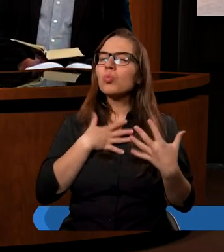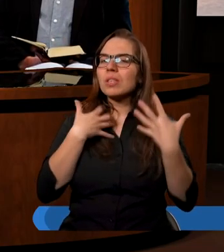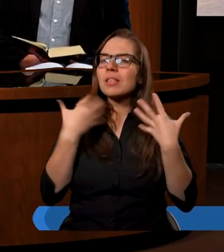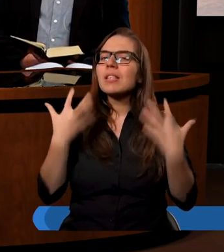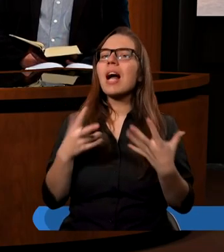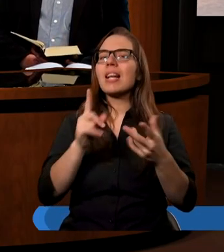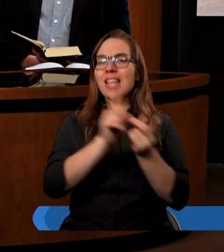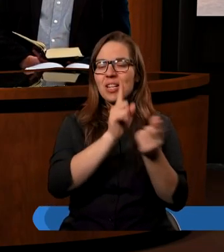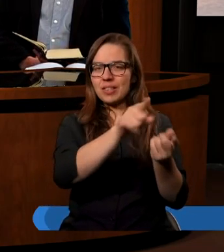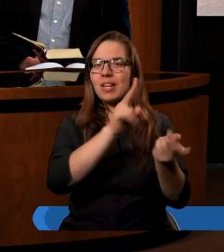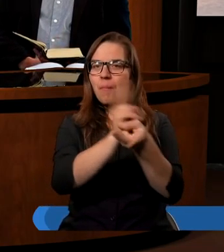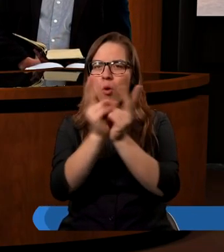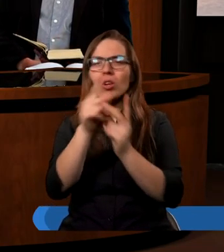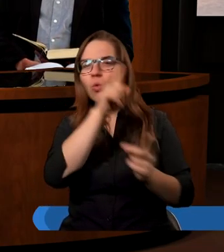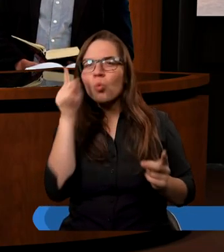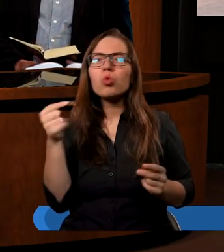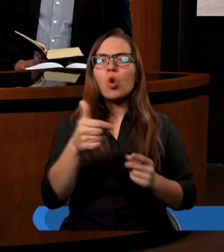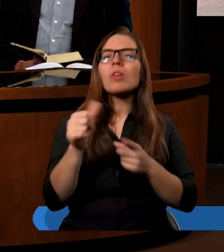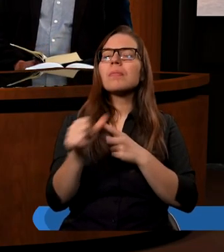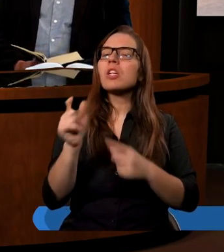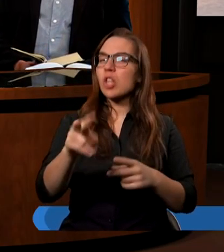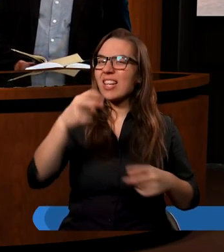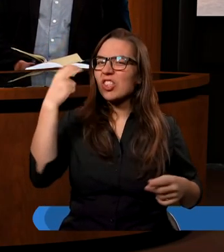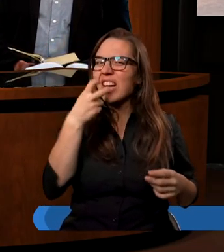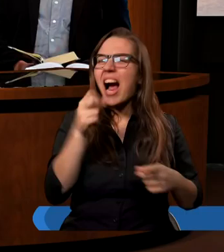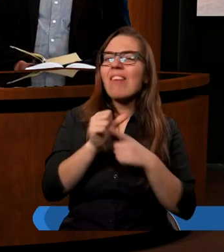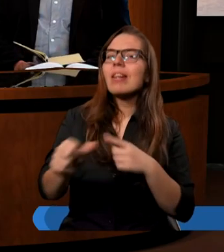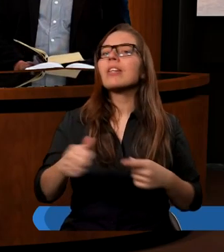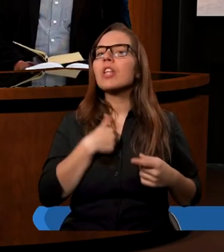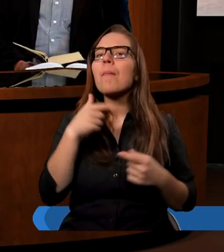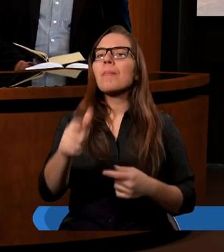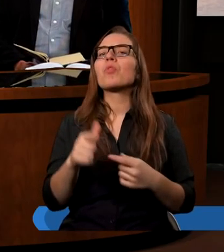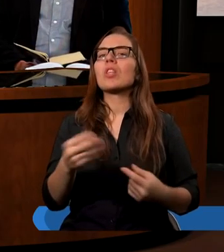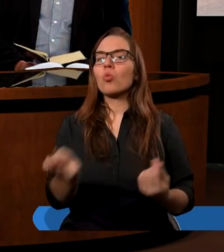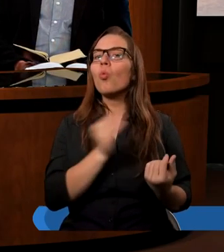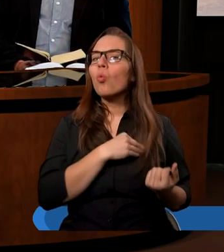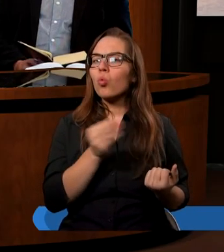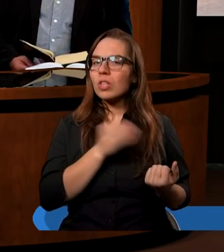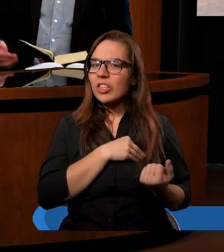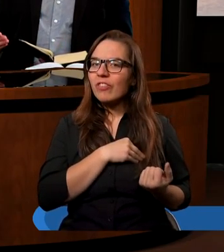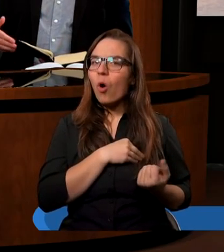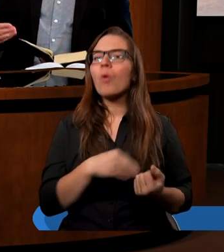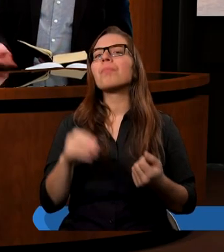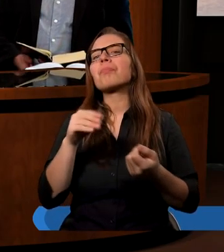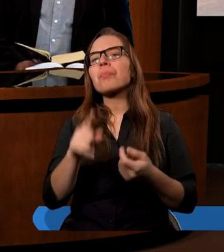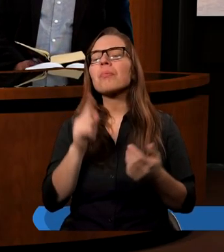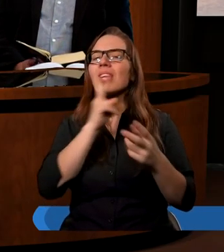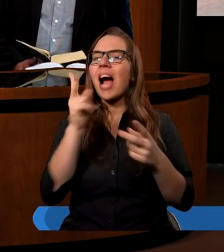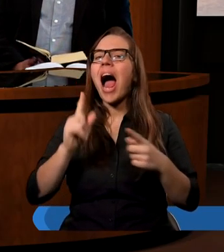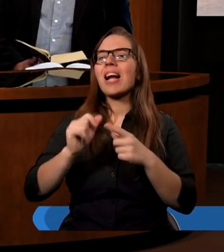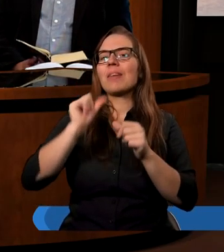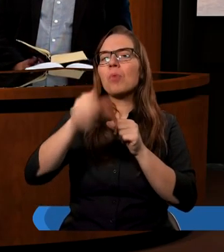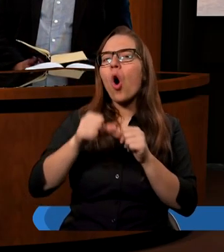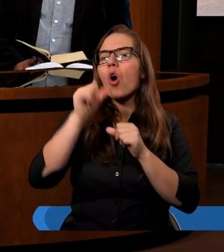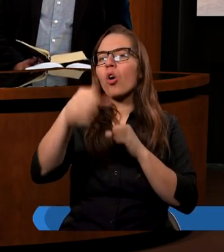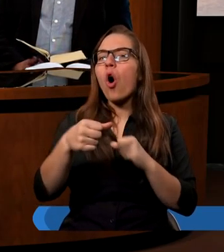że to chyba wszystkich dotyczy. I co jest ciekawsze, to to, że problem z uczciwością jest z każdym rokiem coraz